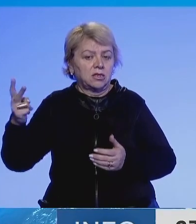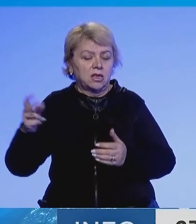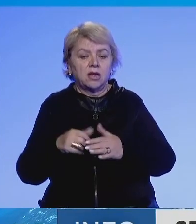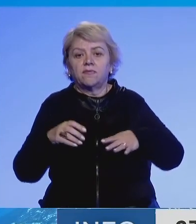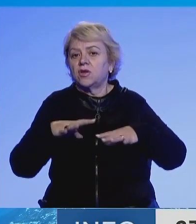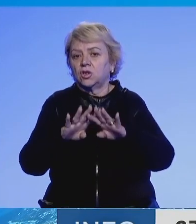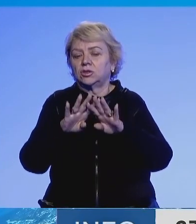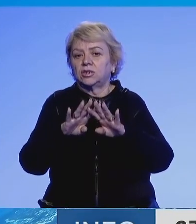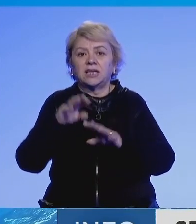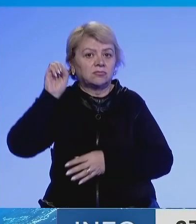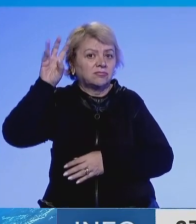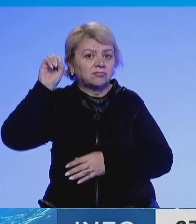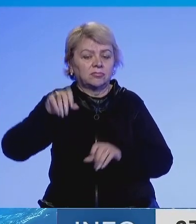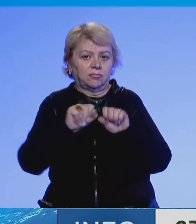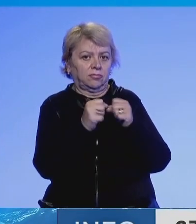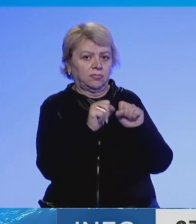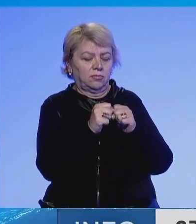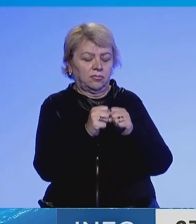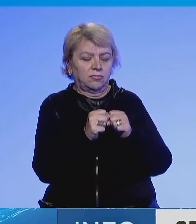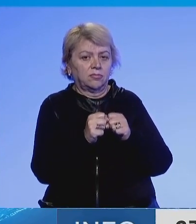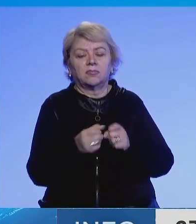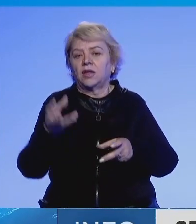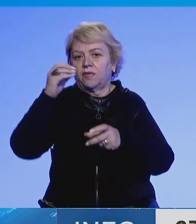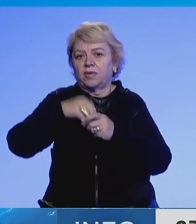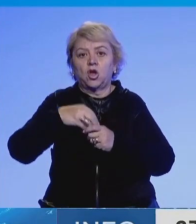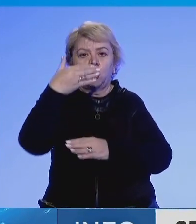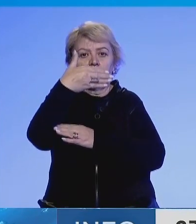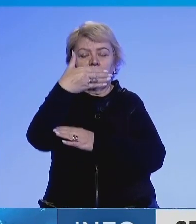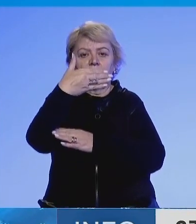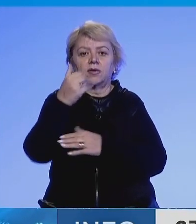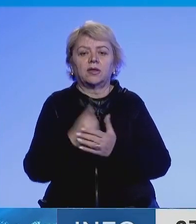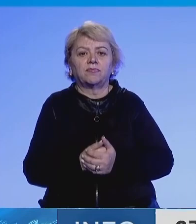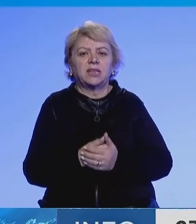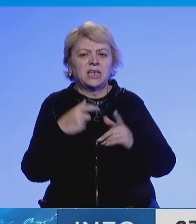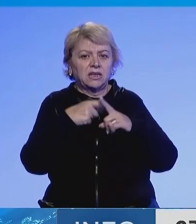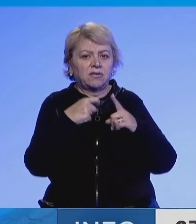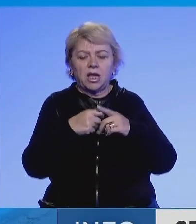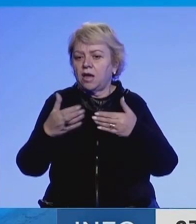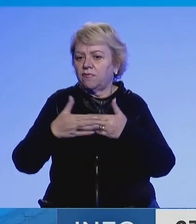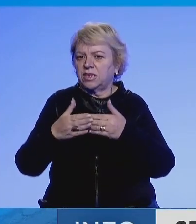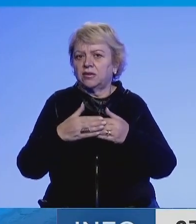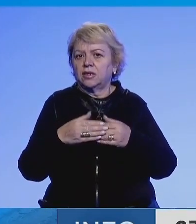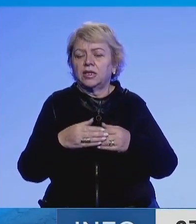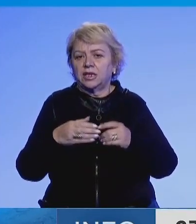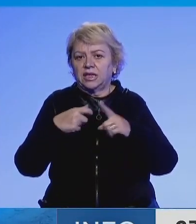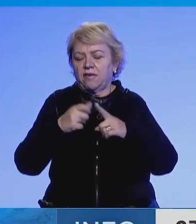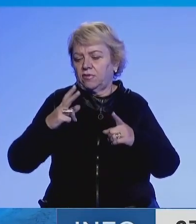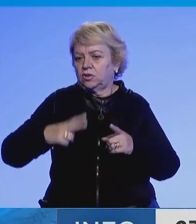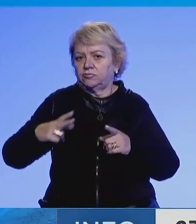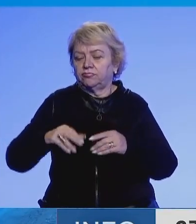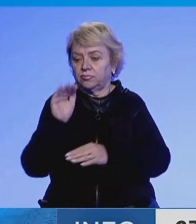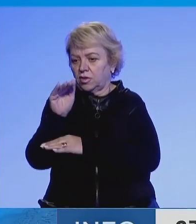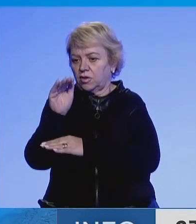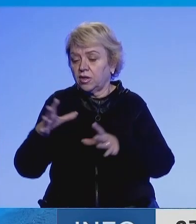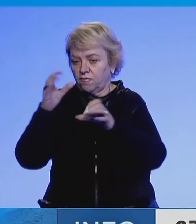infrastrukturës energetiket të vendit, përfshirë edhe korporatën energetike në krivi rihë në afërsin e Kjevit. Njëftimet e fundit